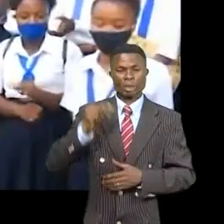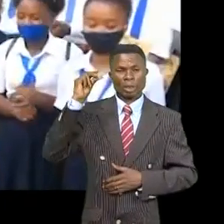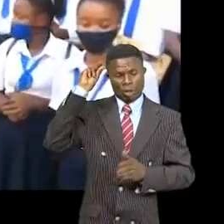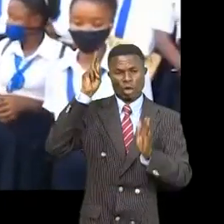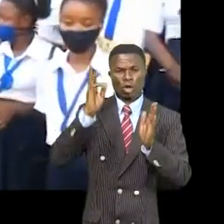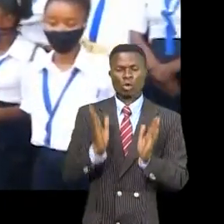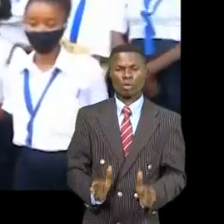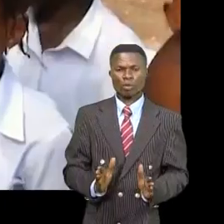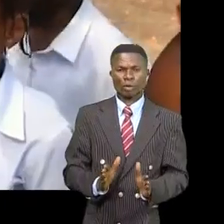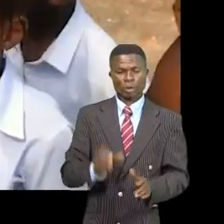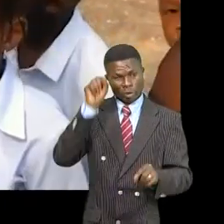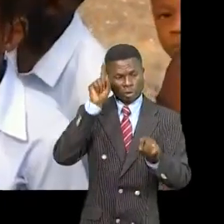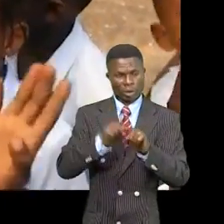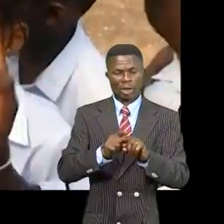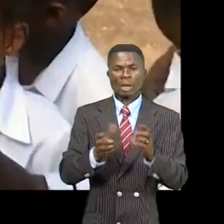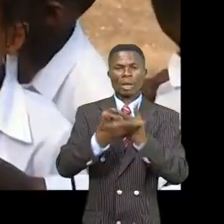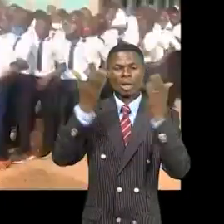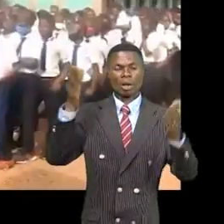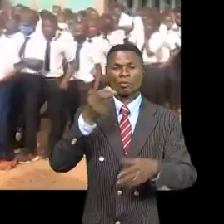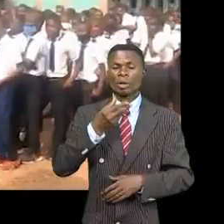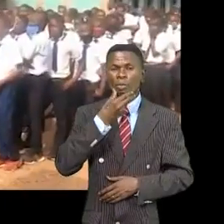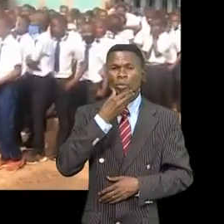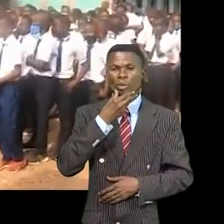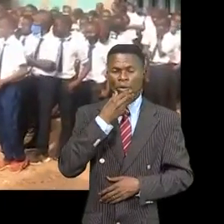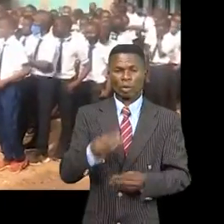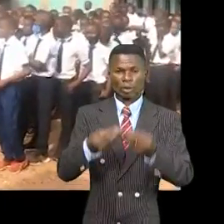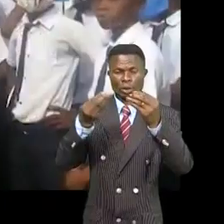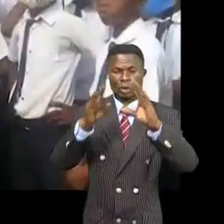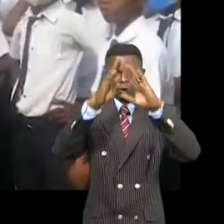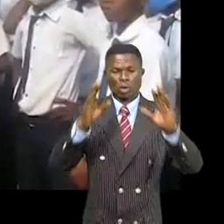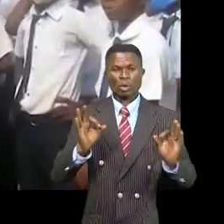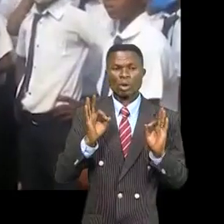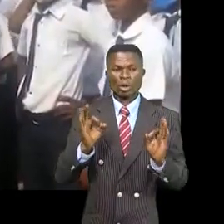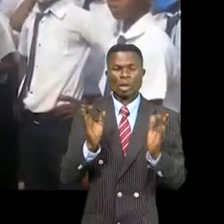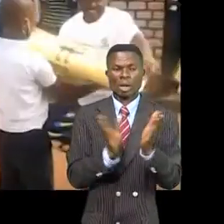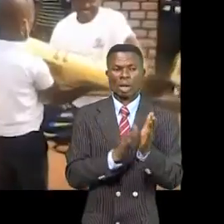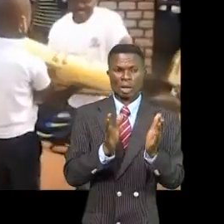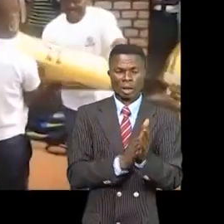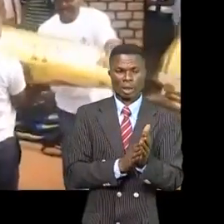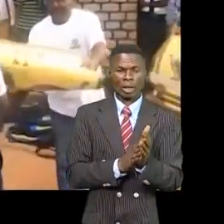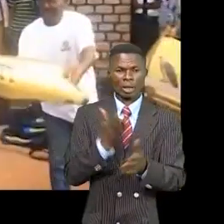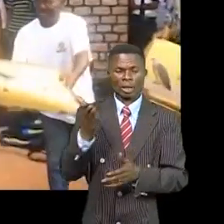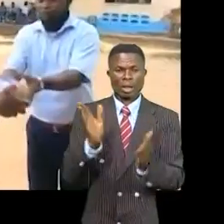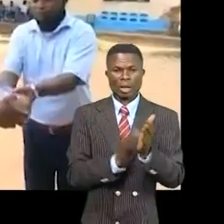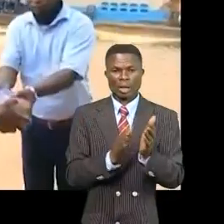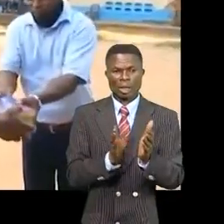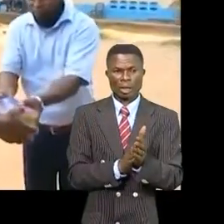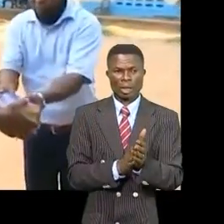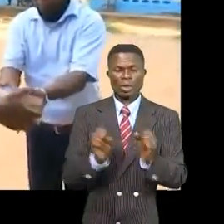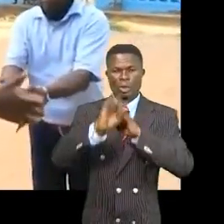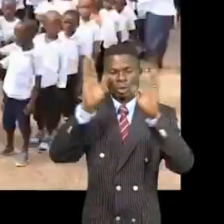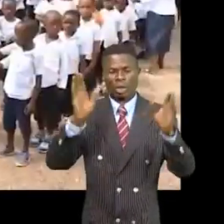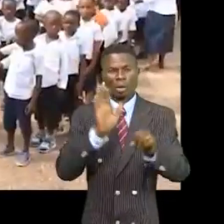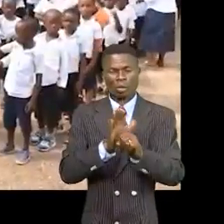Trois écoles de la ville de Moujimaï ont été dotées de matériaux didactiques l'école du poste école lumière et l'école